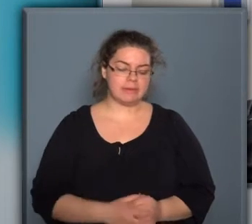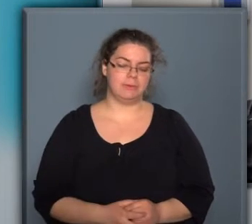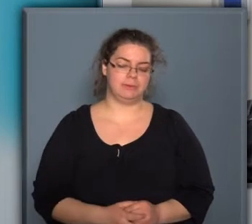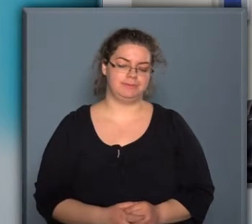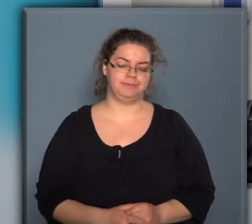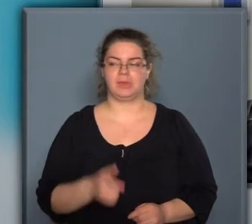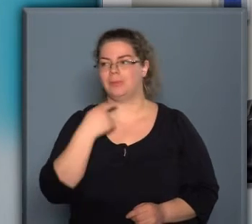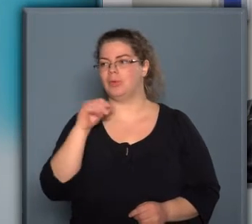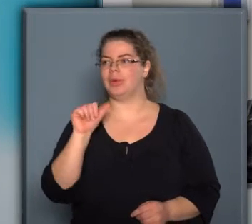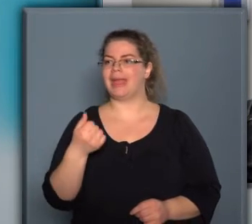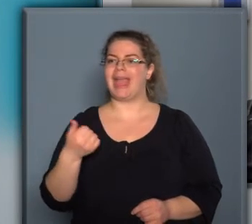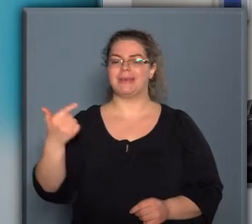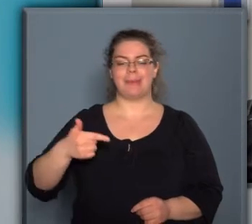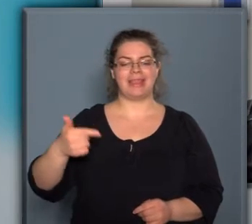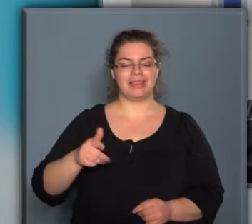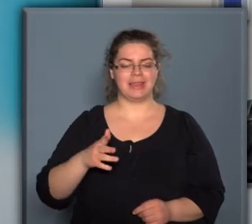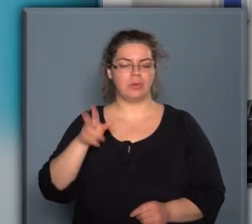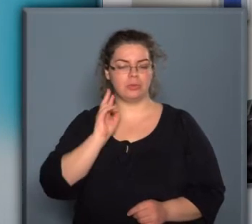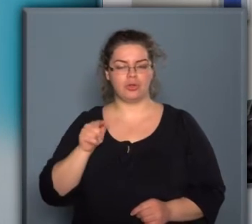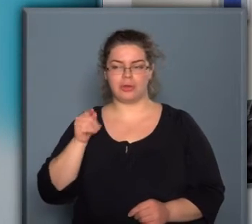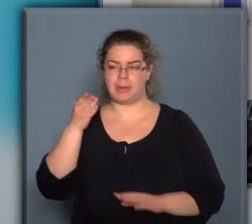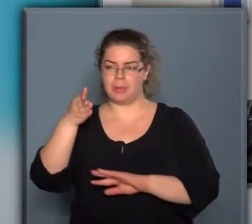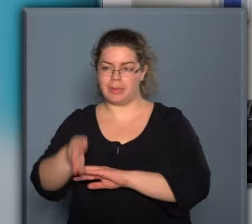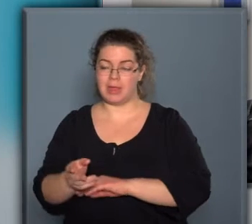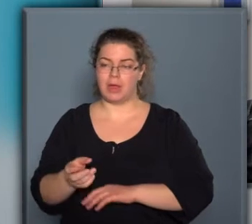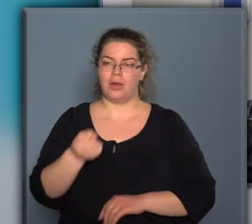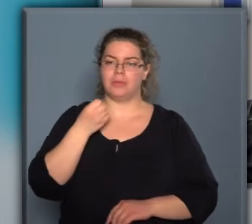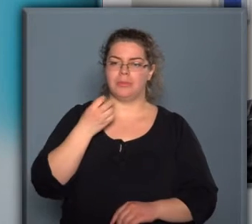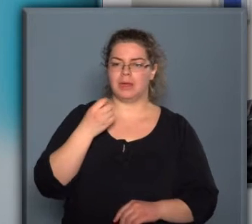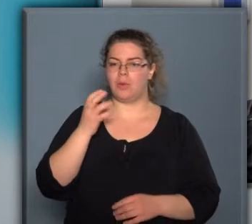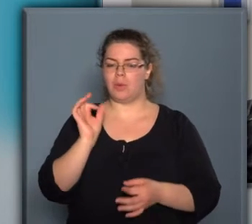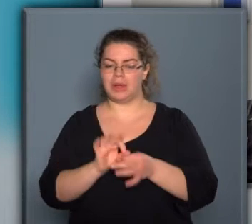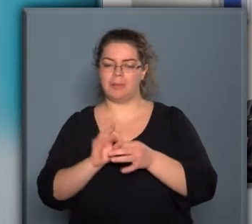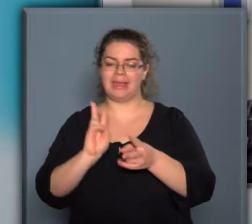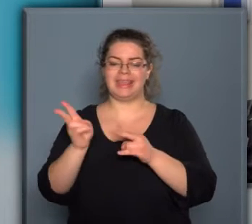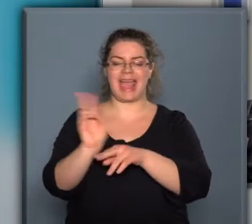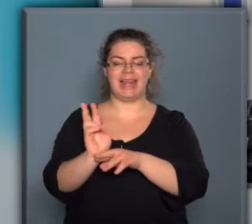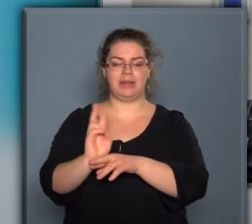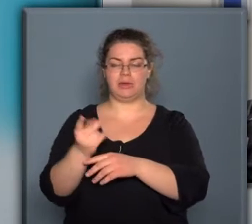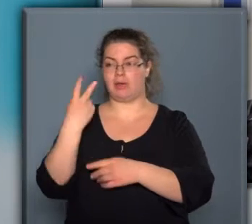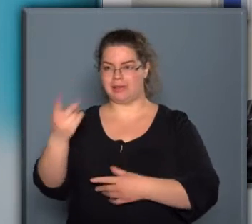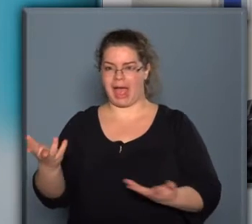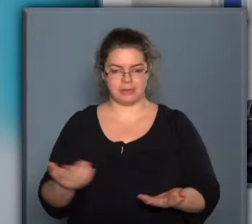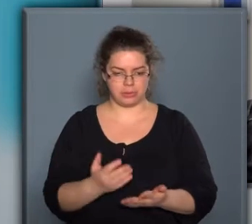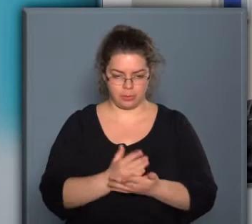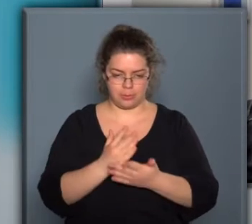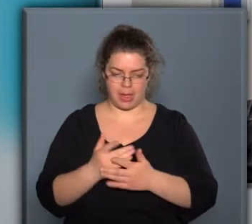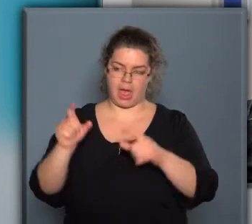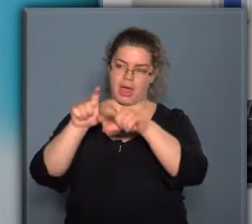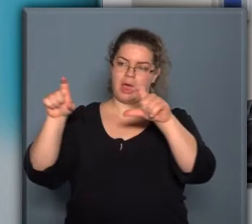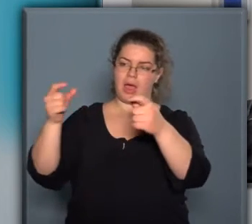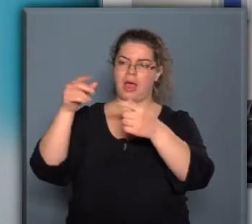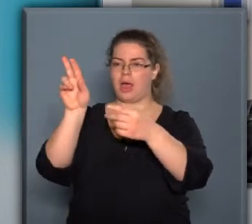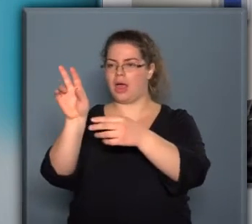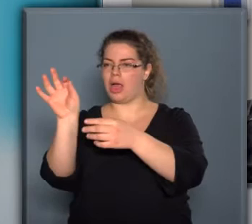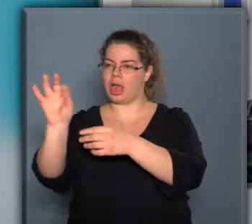Amikor mondjuk egy benzinkút mosdójában megyünk be, akkor is már azt látjuk, hogy mikor éppen ki ellenőrizte és ki hajta jóvá a helyiségnek